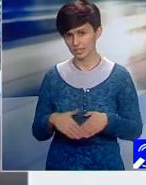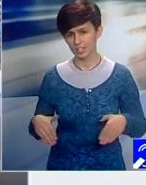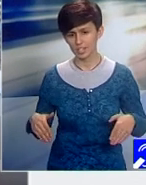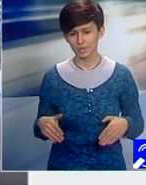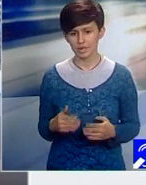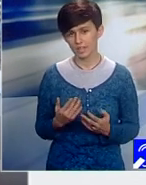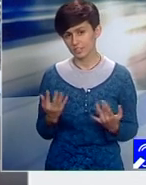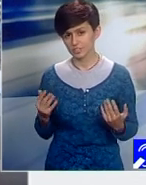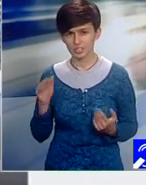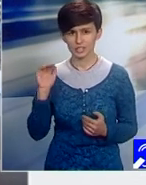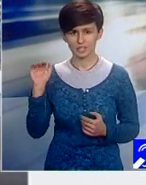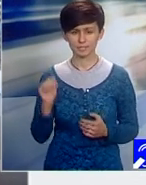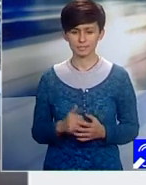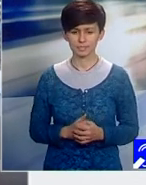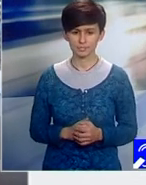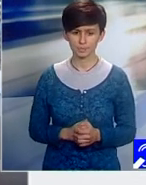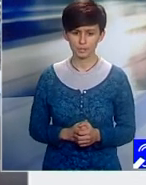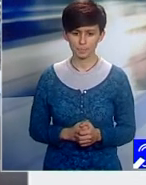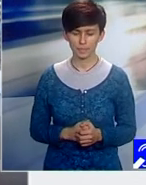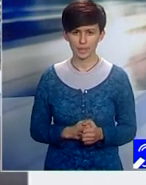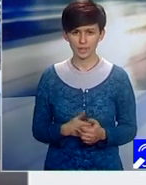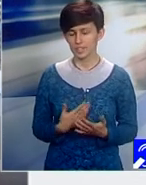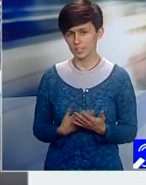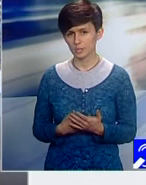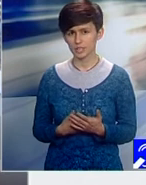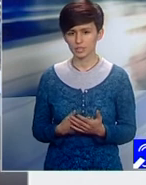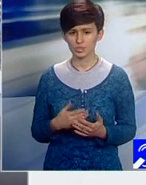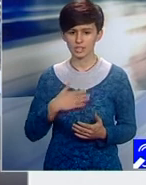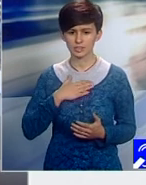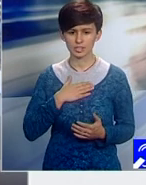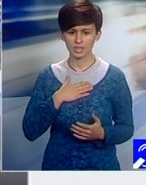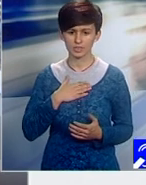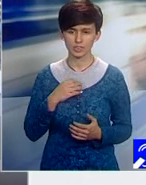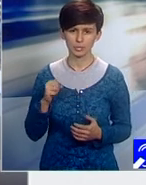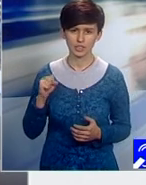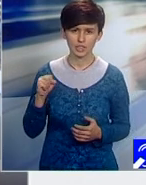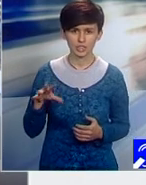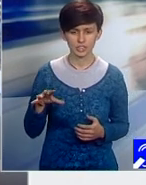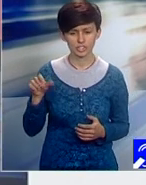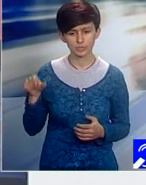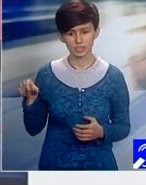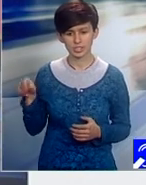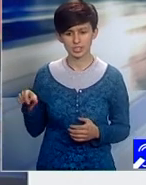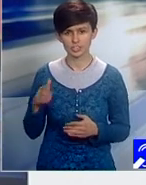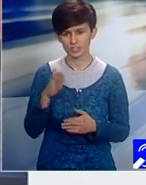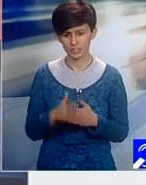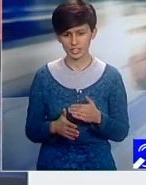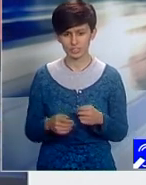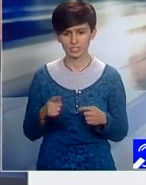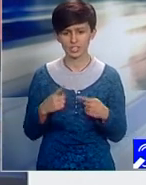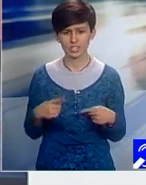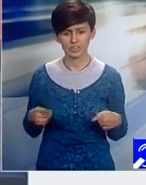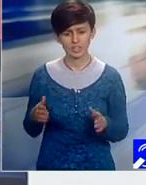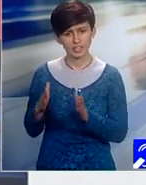într-un chestionar? Astfel încât, totuși, să avem 15 finaliști din fiecare categorie.